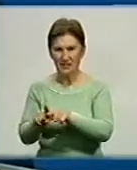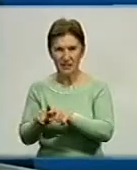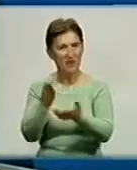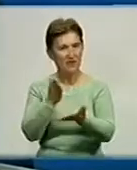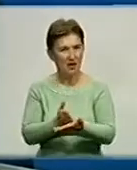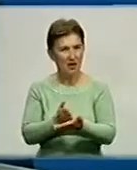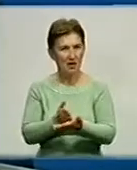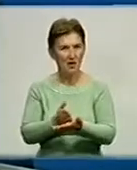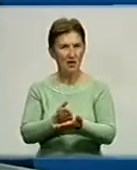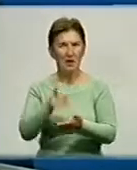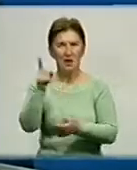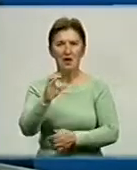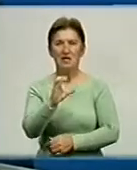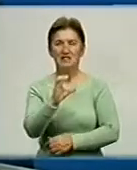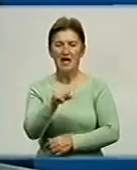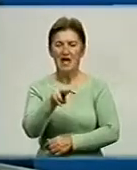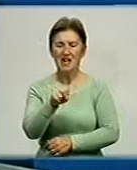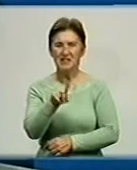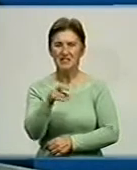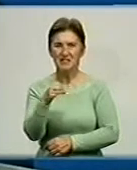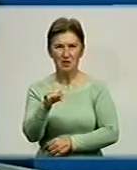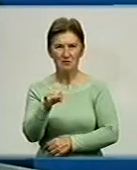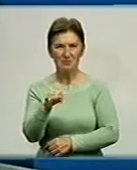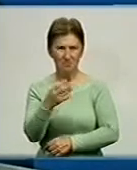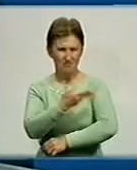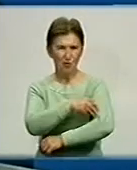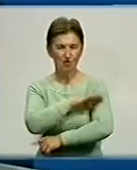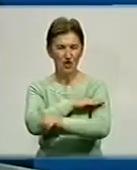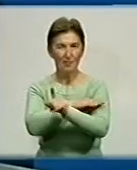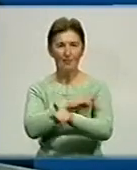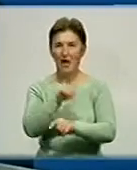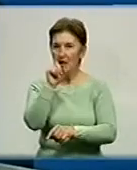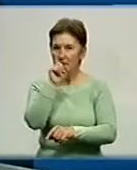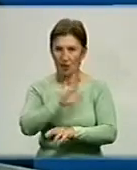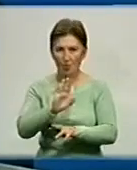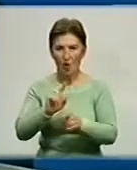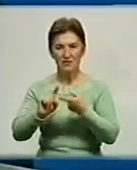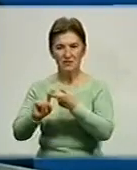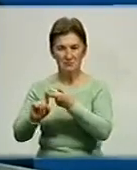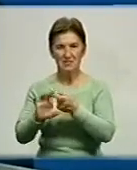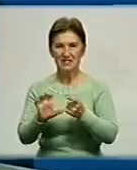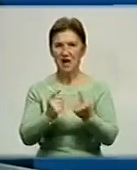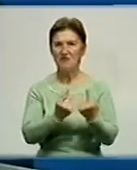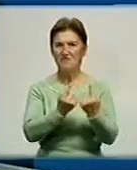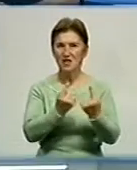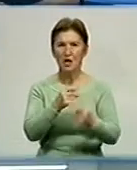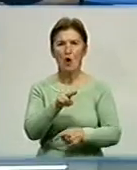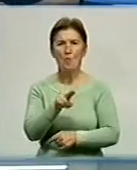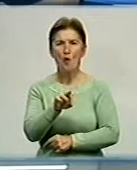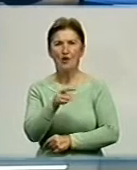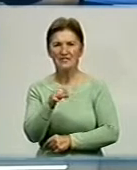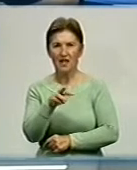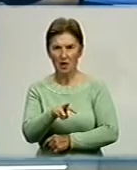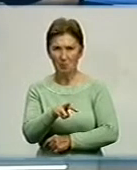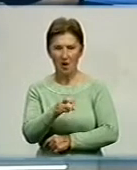з Нижноселізійським воєводством. Непогані зв'язки у нас і вже з Великопольським воєводством. Я повинен